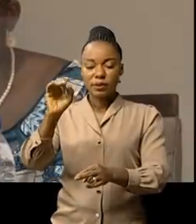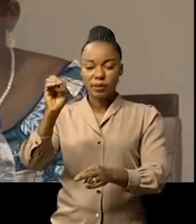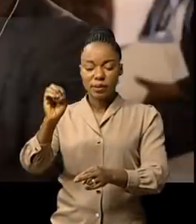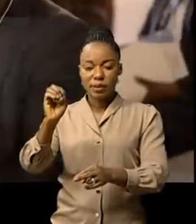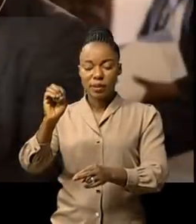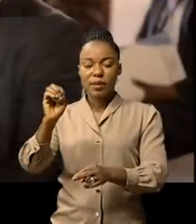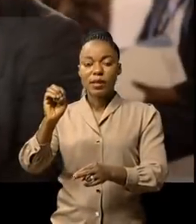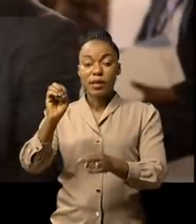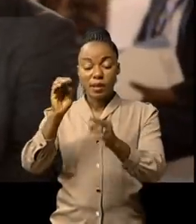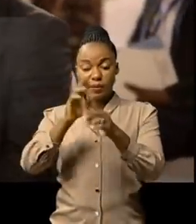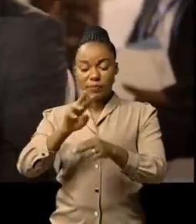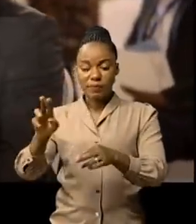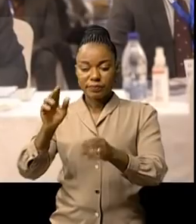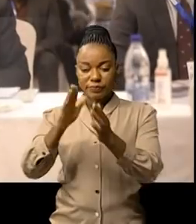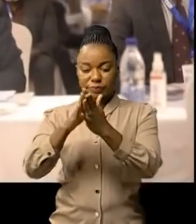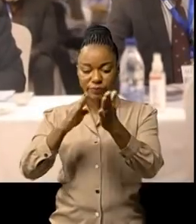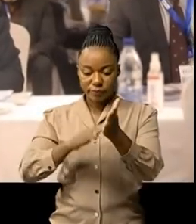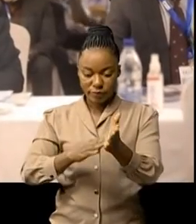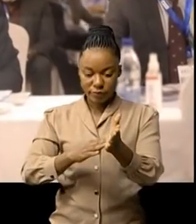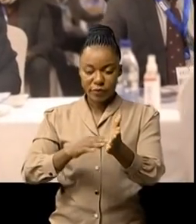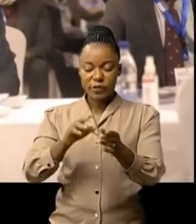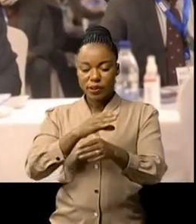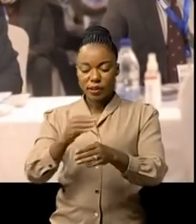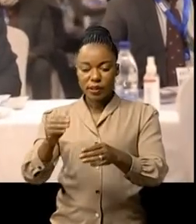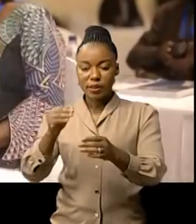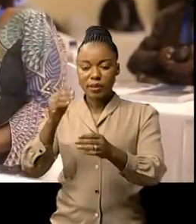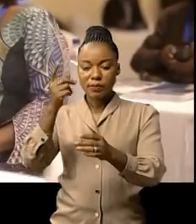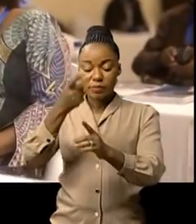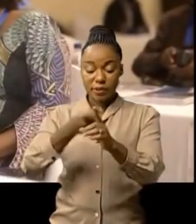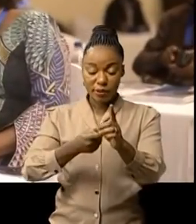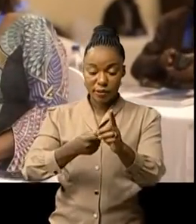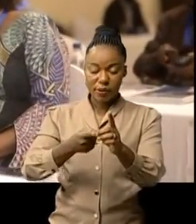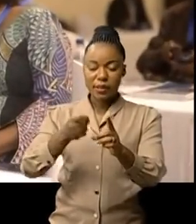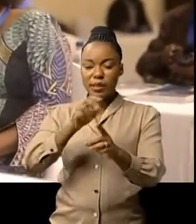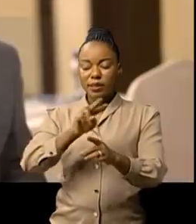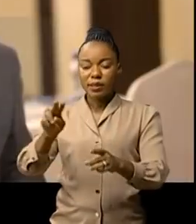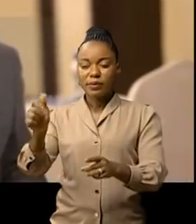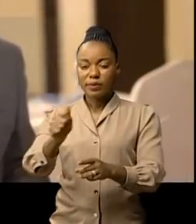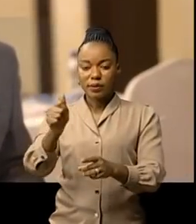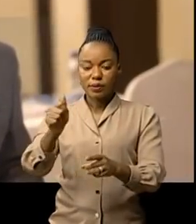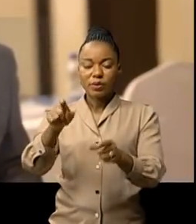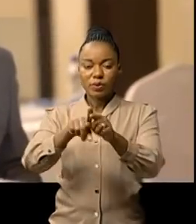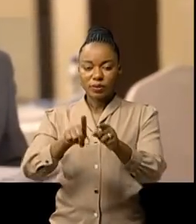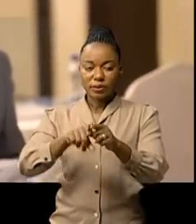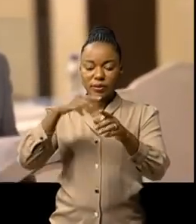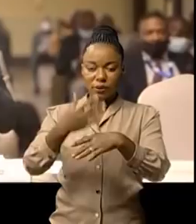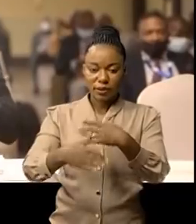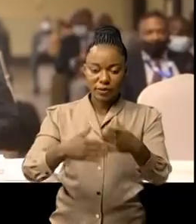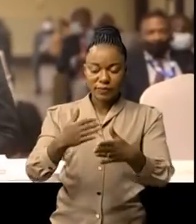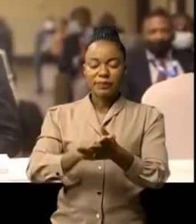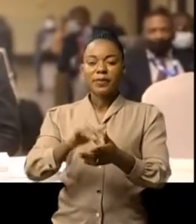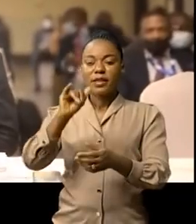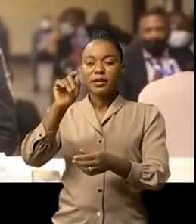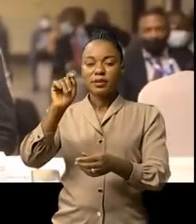-2019 et du premier semestre 2020 ainsi que l'auto-évaluation de la mise en oeuvre du processus ITIER